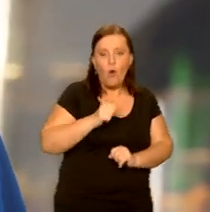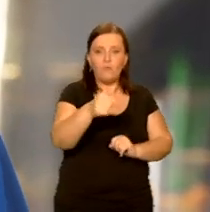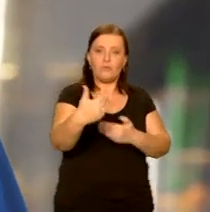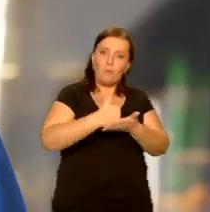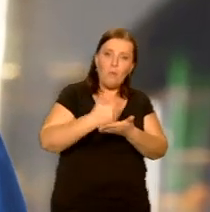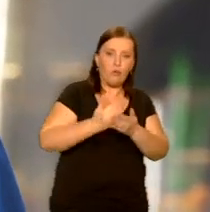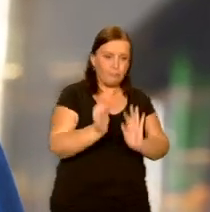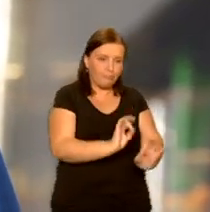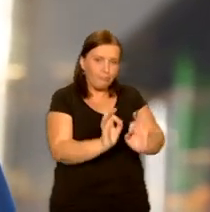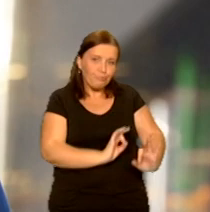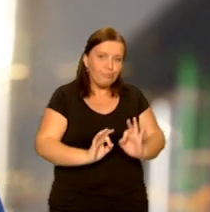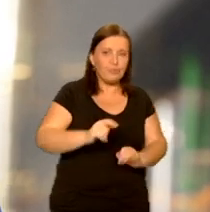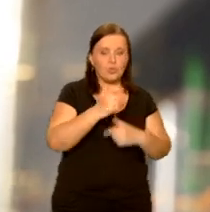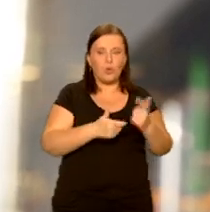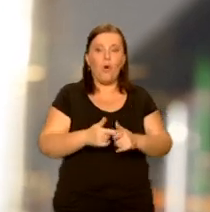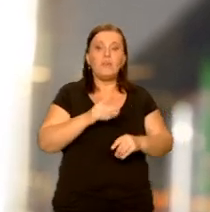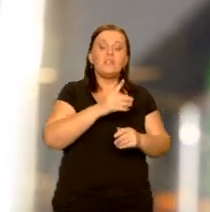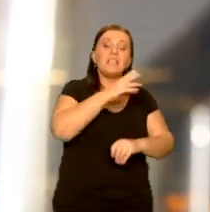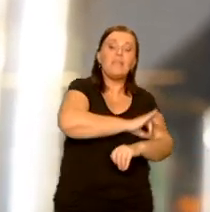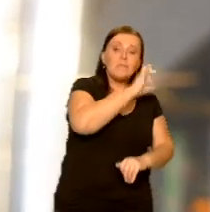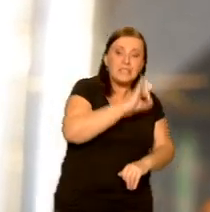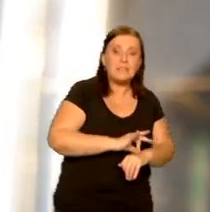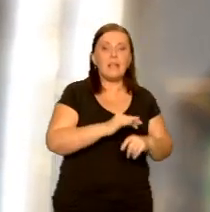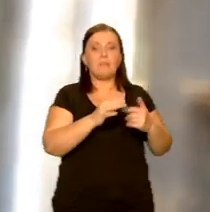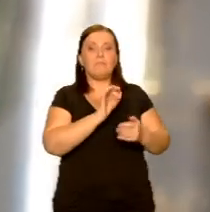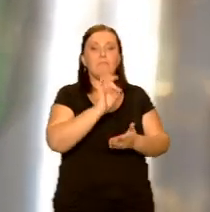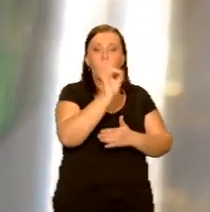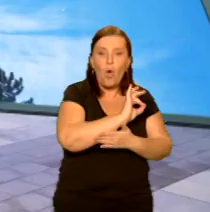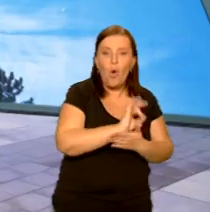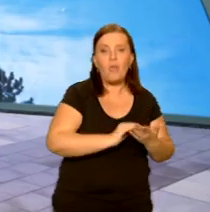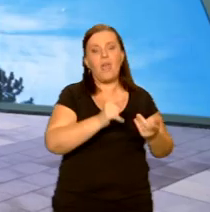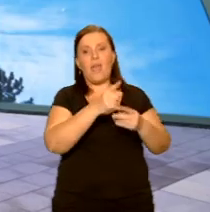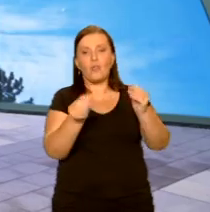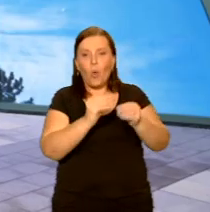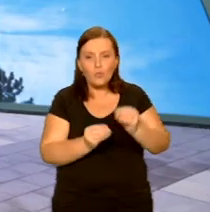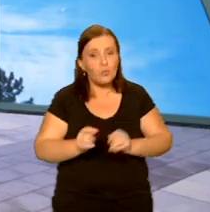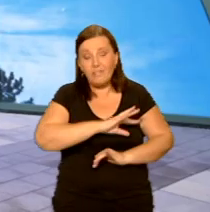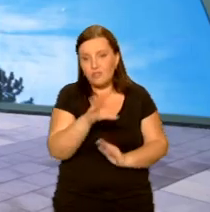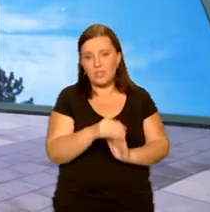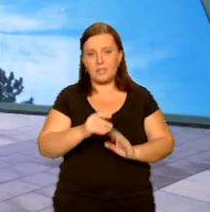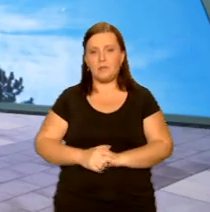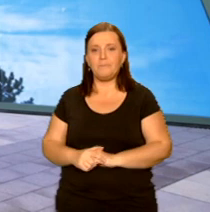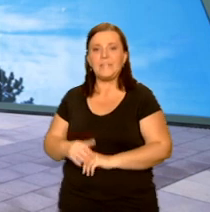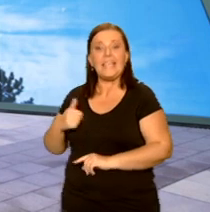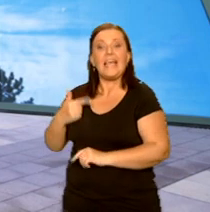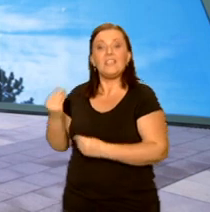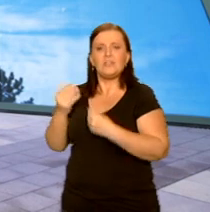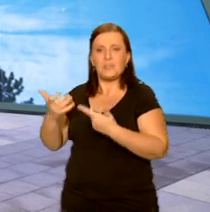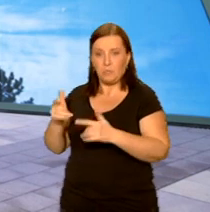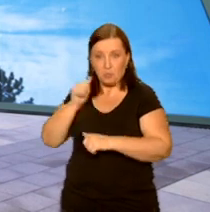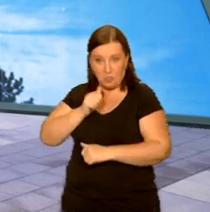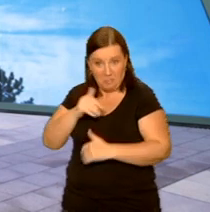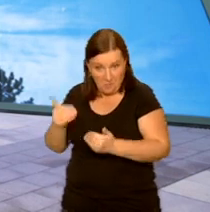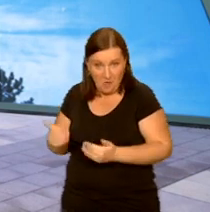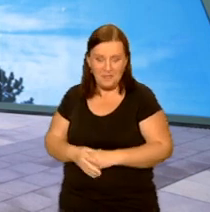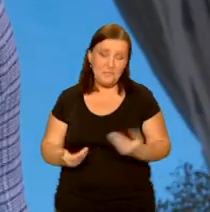projekt od designu po cząszy, aż po niektóre elementy konstrukcyjne. Chciałbym jeszcze przed końcem naszej rozmowy przetestować. Mogę?